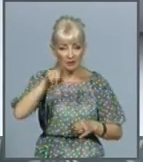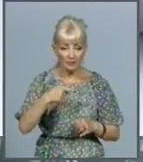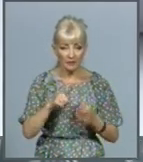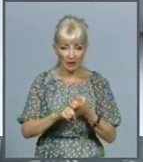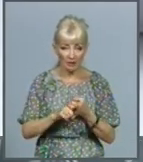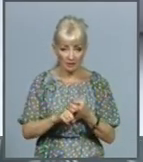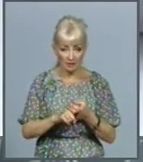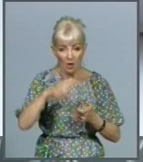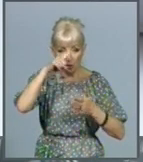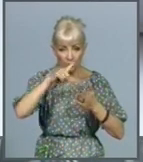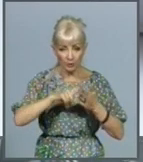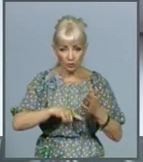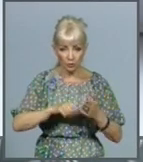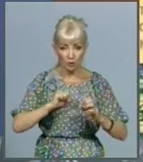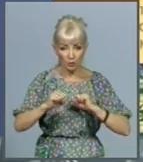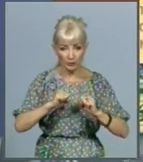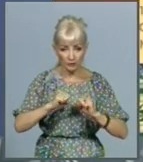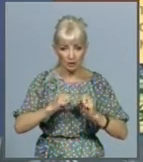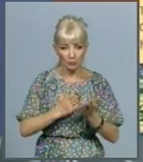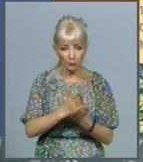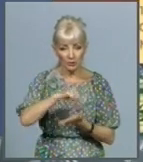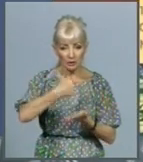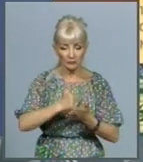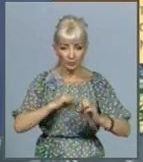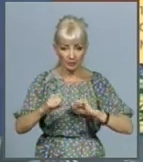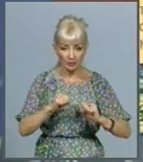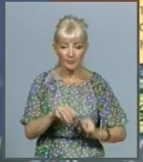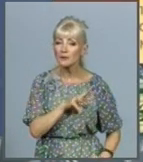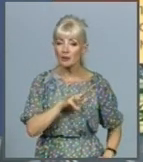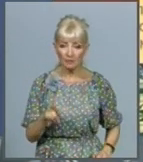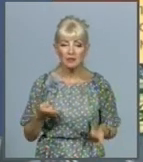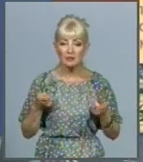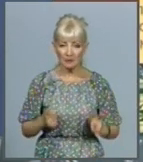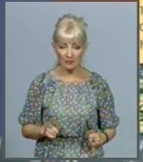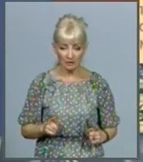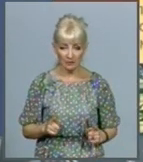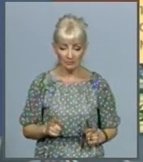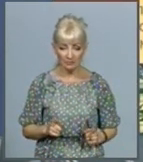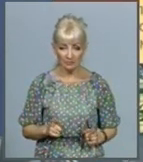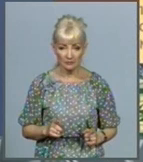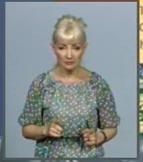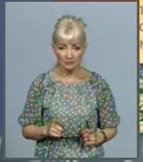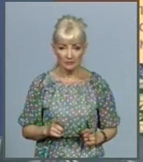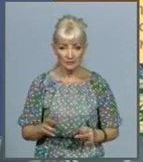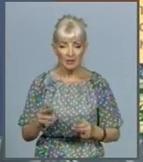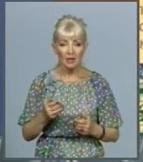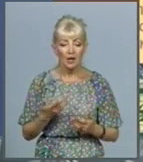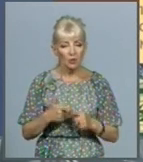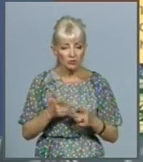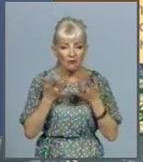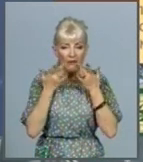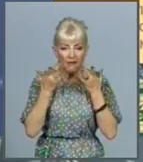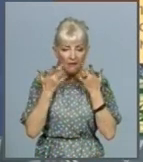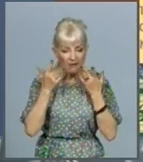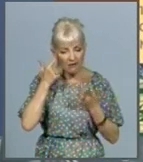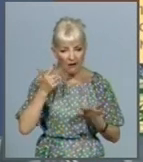очільник профільного міністерства. Ми дійсно легковажно відносимося до свого здоров'я. Це ми